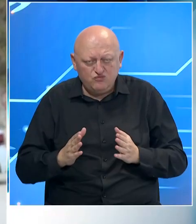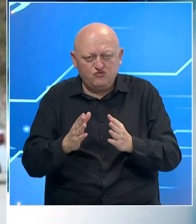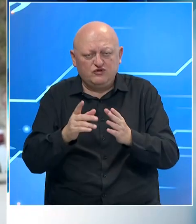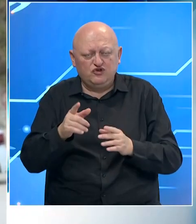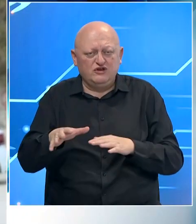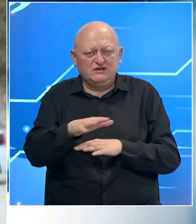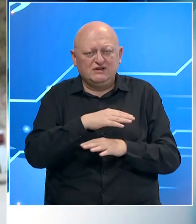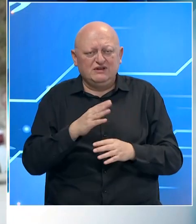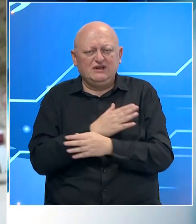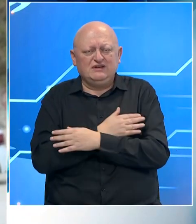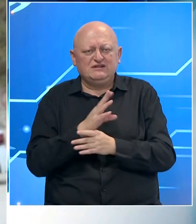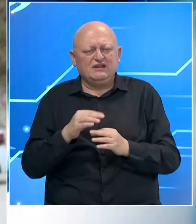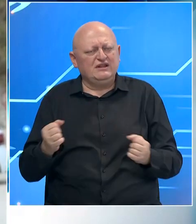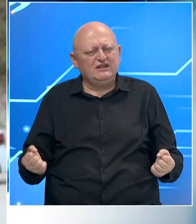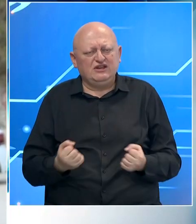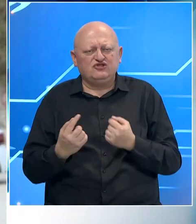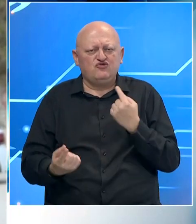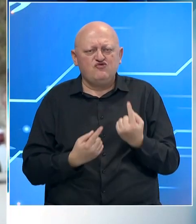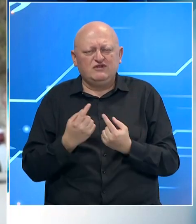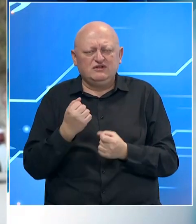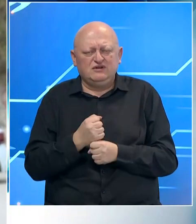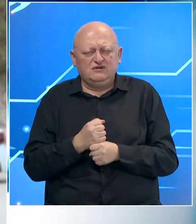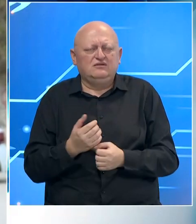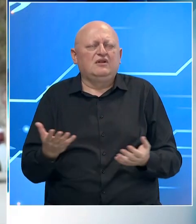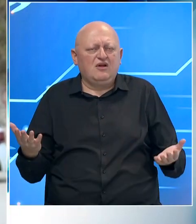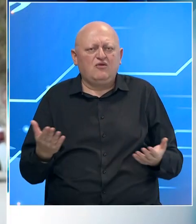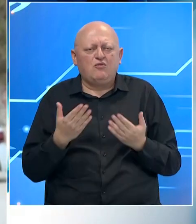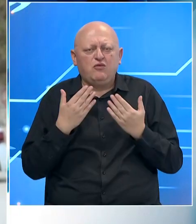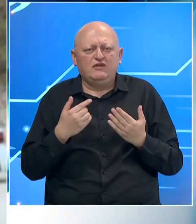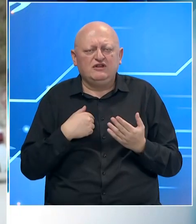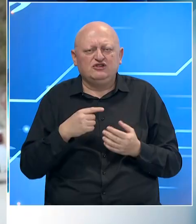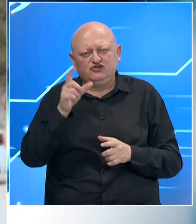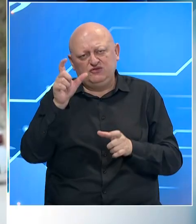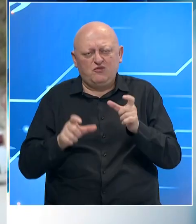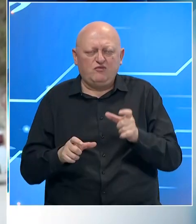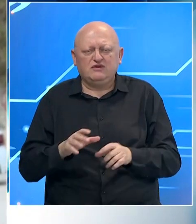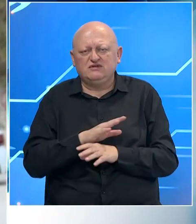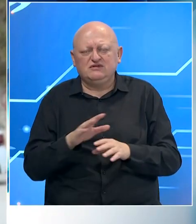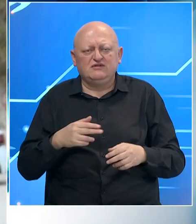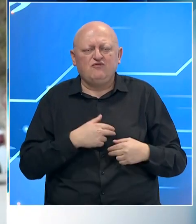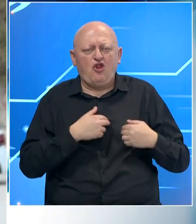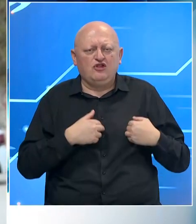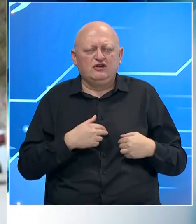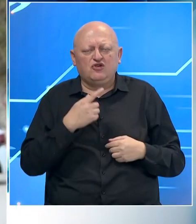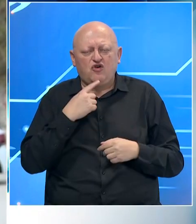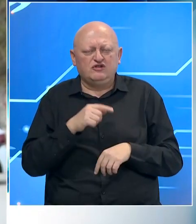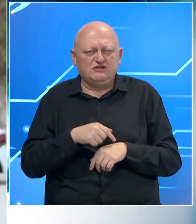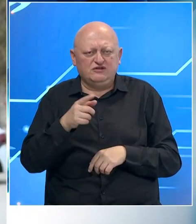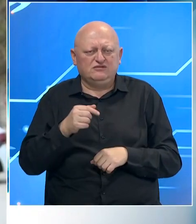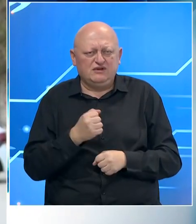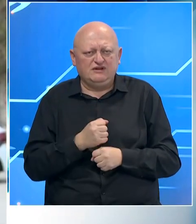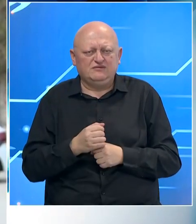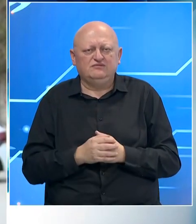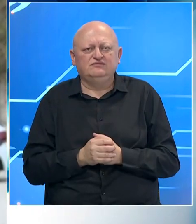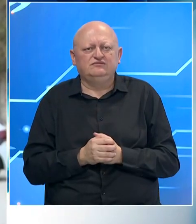nasilja zlata i jako, jako teški uvjeti za rad. Ali evo, pohvaljujem naše momke i sve ostale volontere koji su trenutno ovdje na terenu.